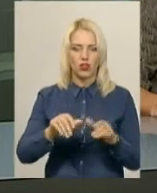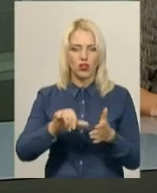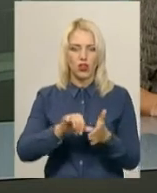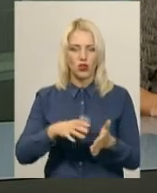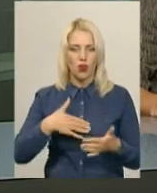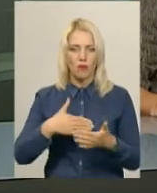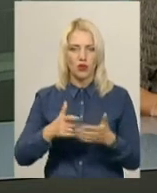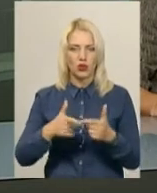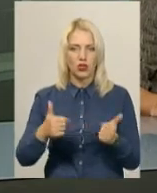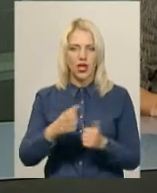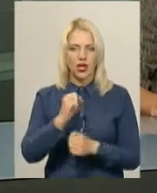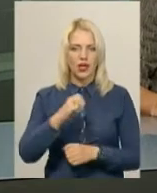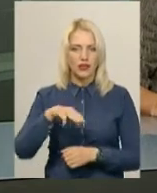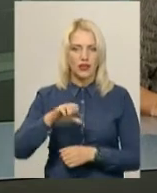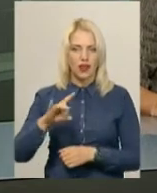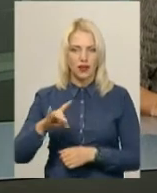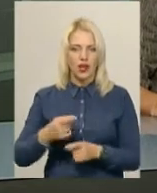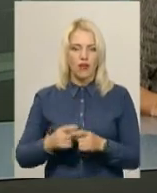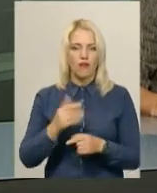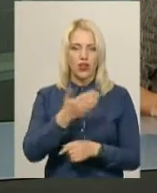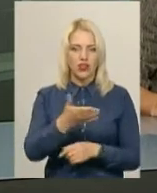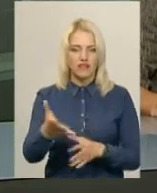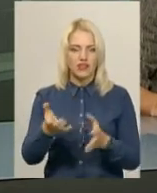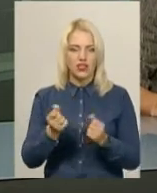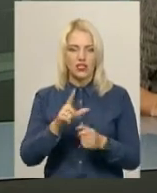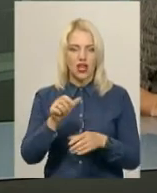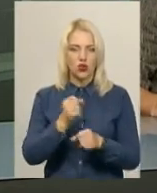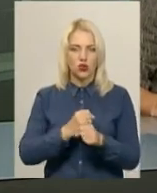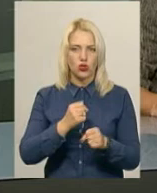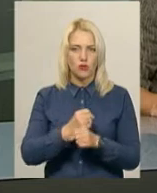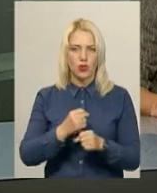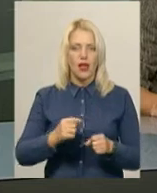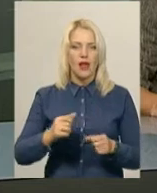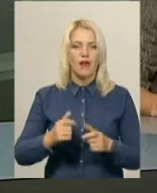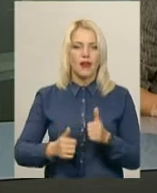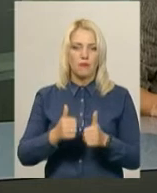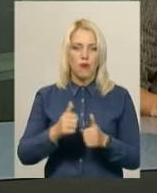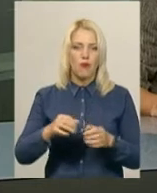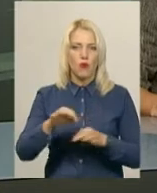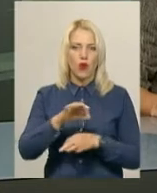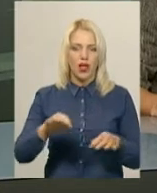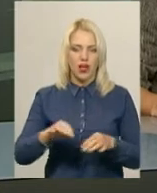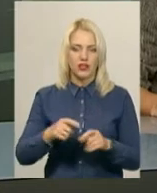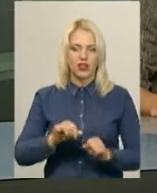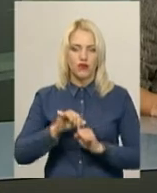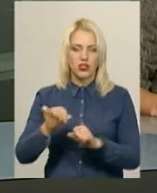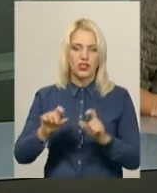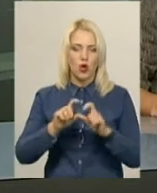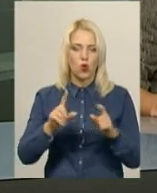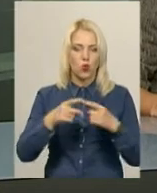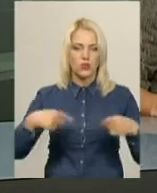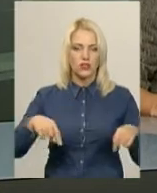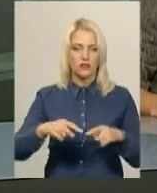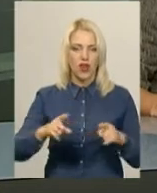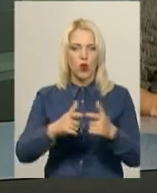організації «Астар» Юлія Мазур. Саме вони взялися за розробку грантового проєкту «Адвокаційна компанія» у сфері організації